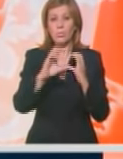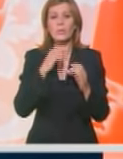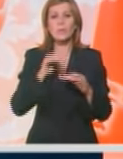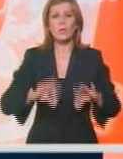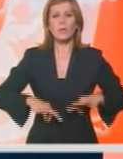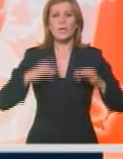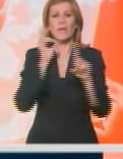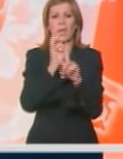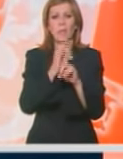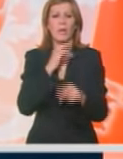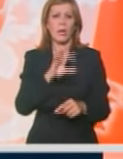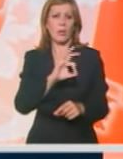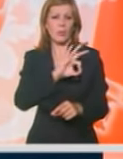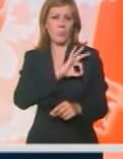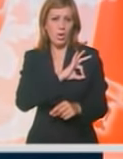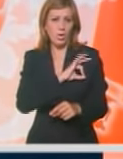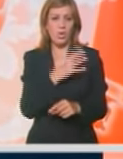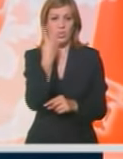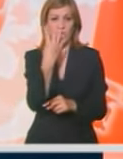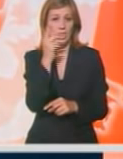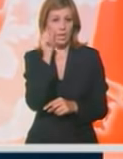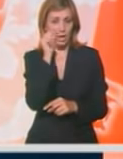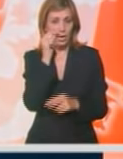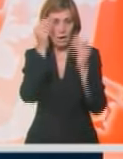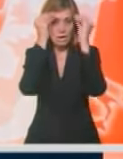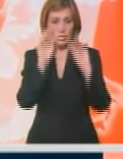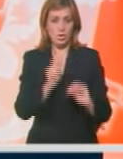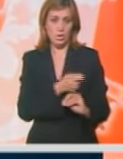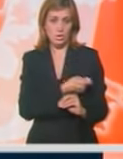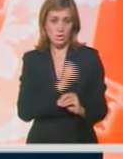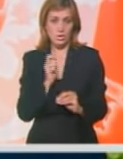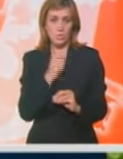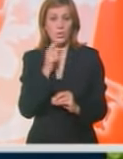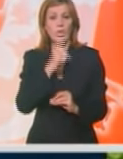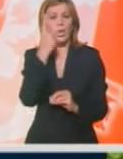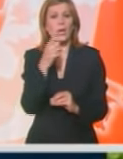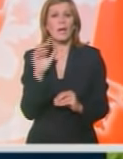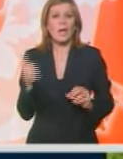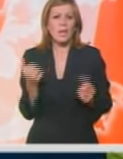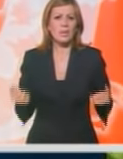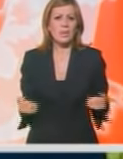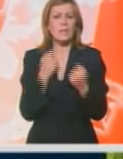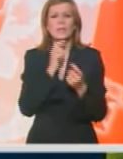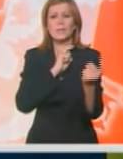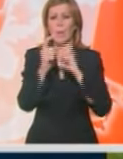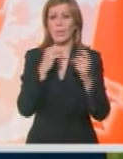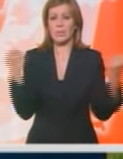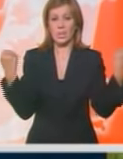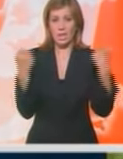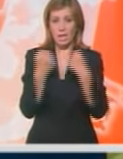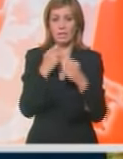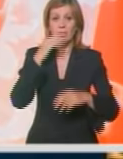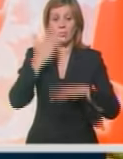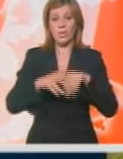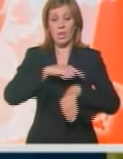Filipina poginula je 40-oro ljudi, saopštila je policija. Do jedne od najtežih saobraćenih nesreća koja se u